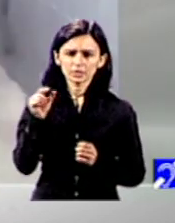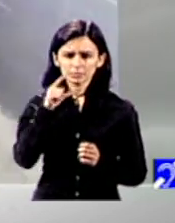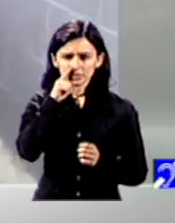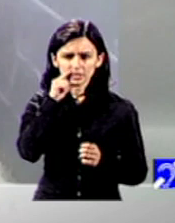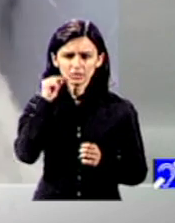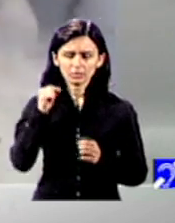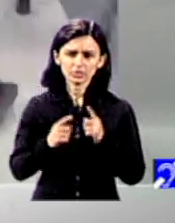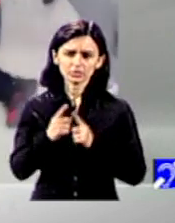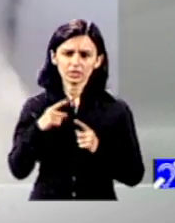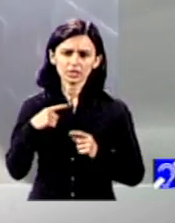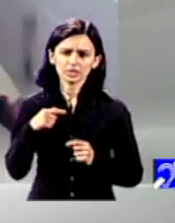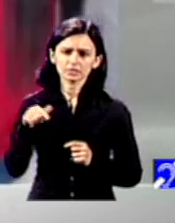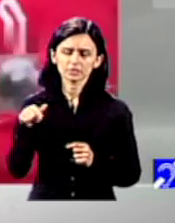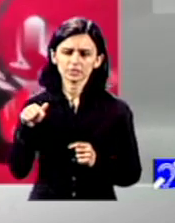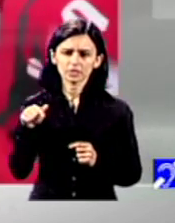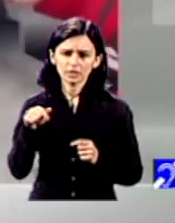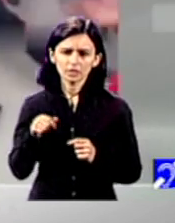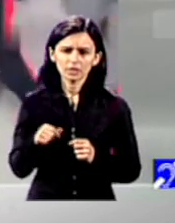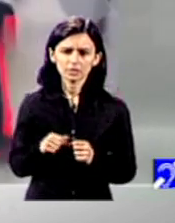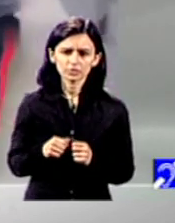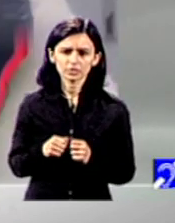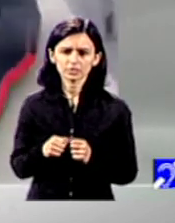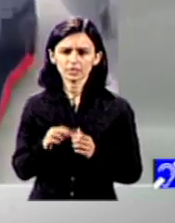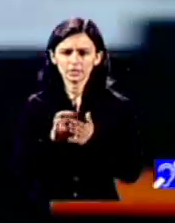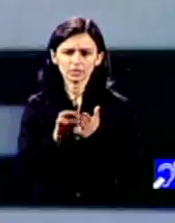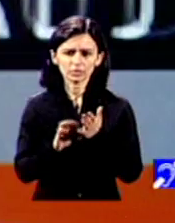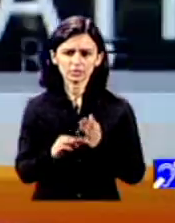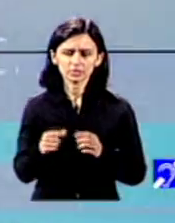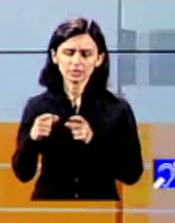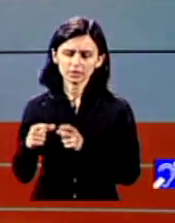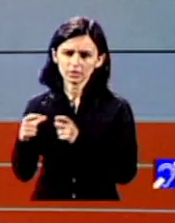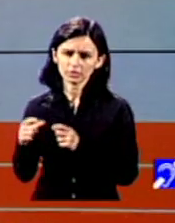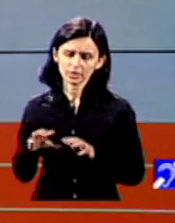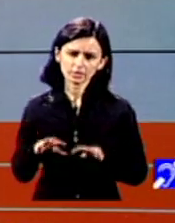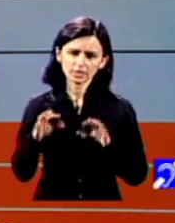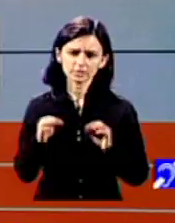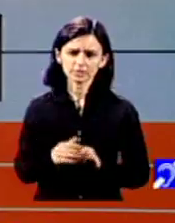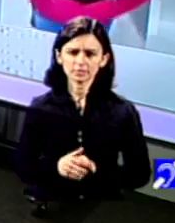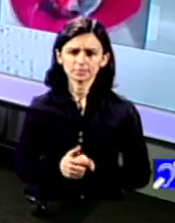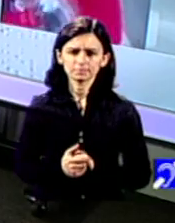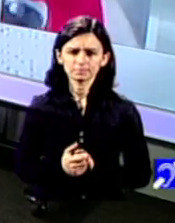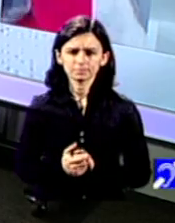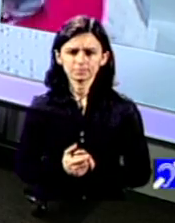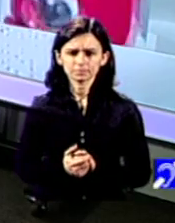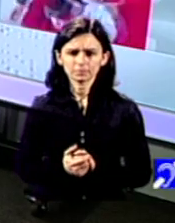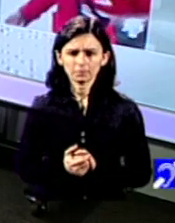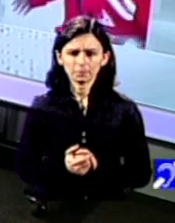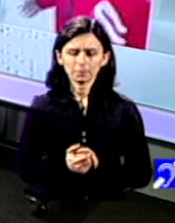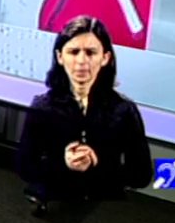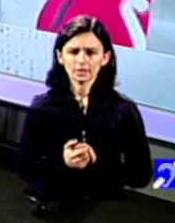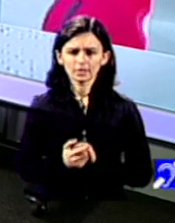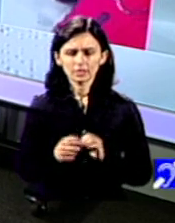dacă există aceste contexte categorii se găsesc tot timpul Da, până la urmă iată discriminarea marginalizarea abuzul